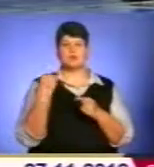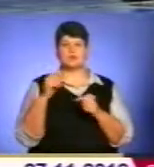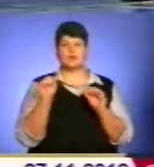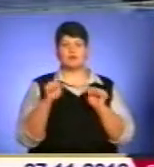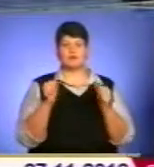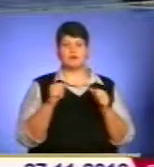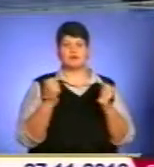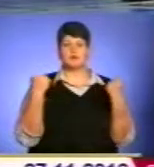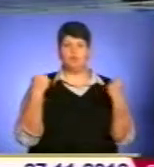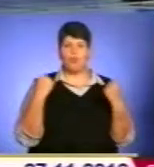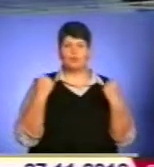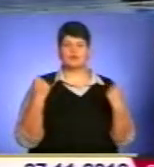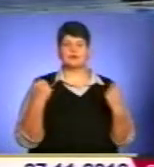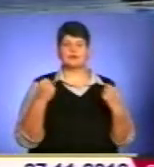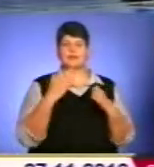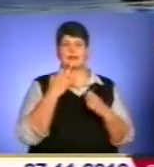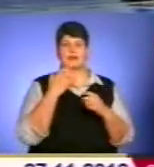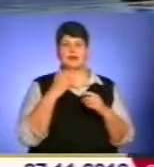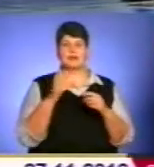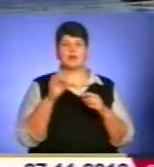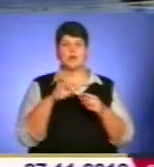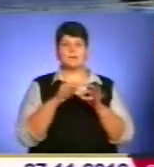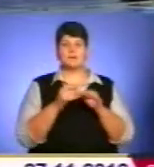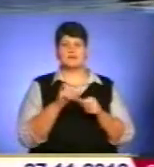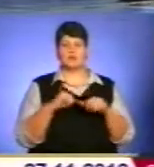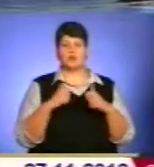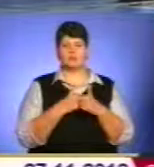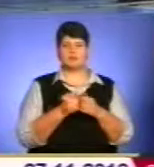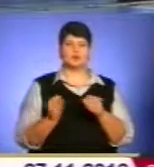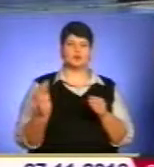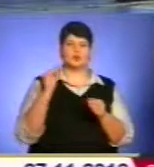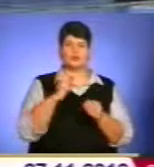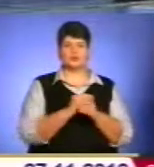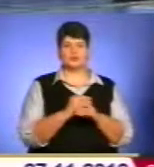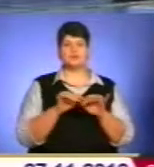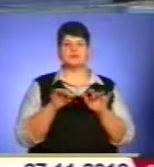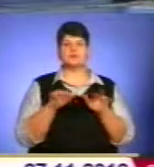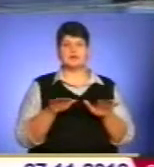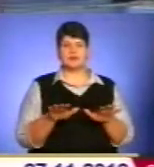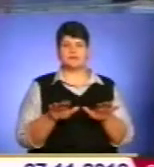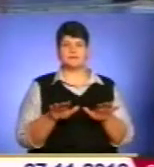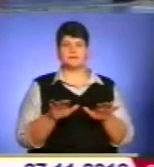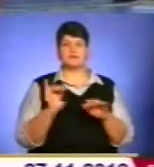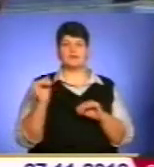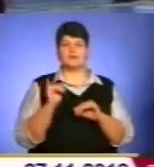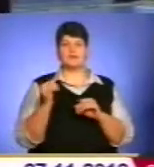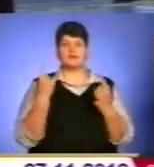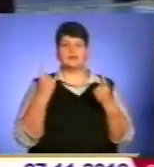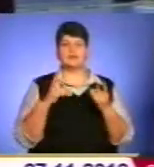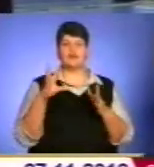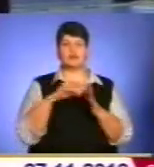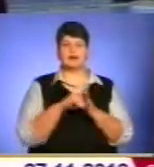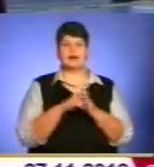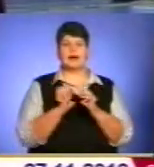спорту, так само національний ліпільський комітет, будучи все до заходу. Ну і велику так само вклад склала